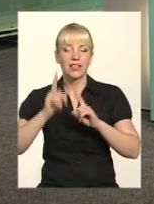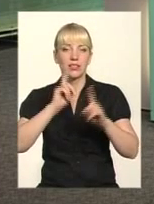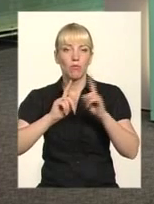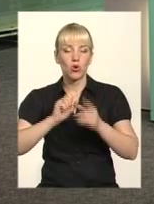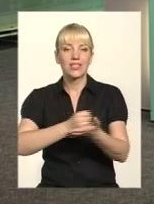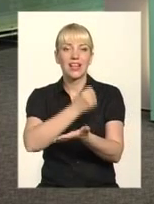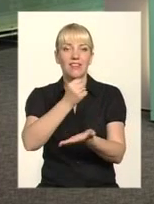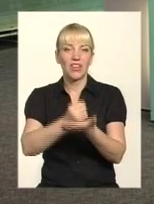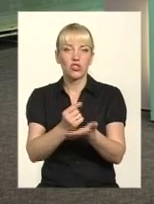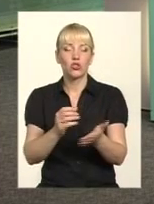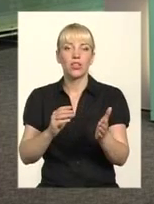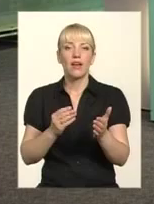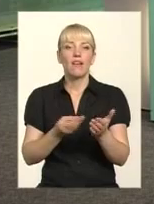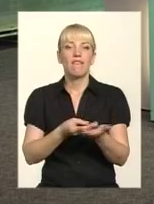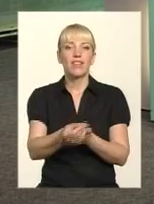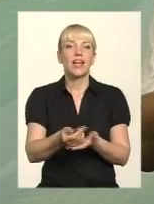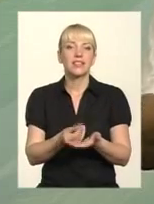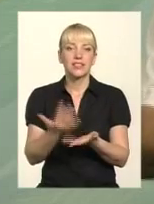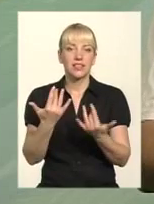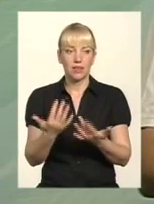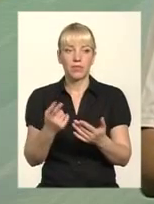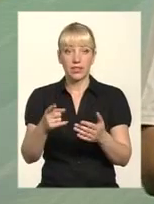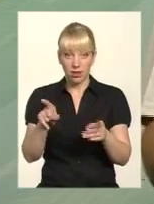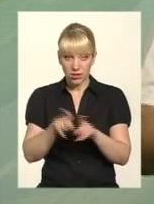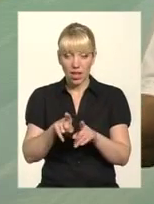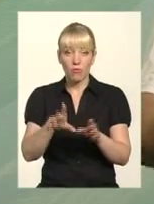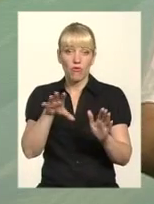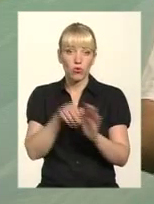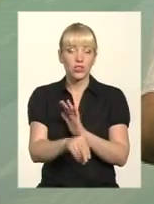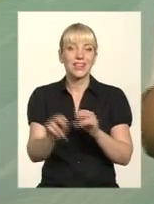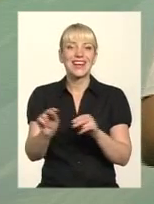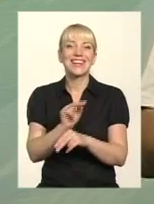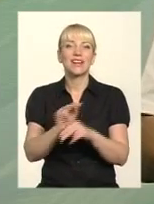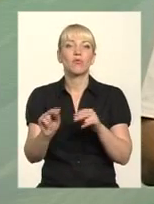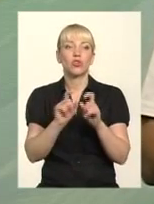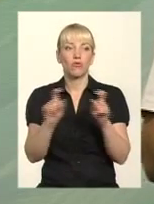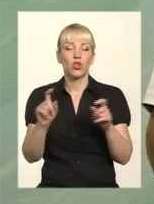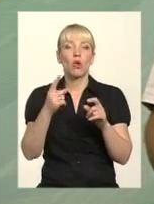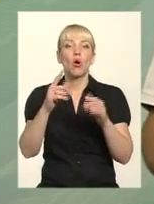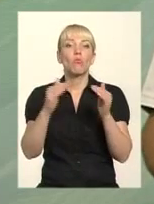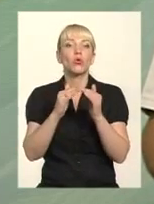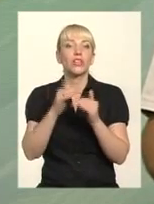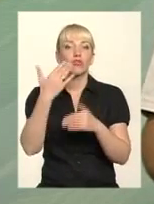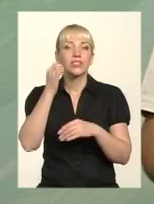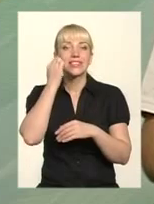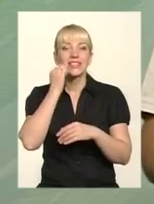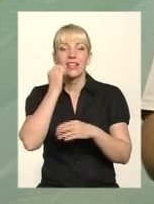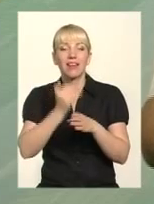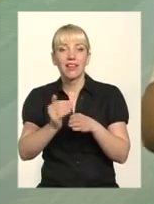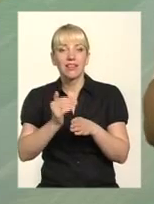В цих внесках одразу повинен закладатися і ремонтний фонд. Тому що будинок старіє, треба ці кошти збирати. Вони ж не візьмуться